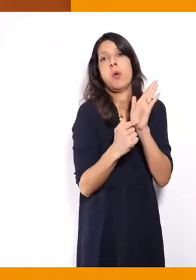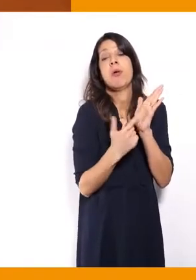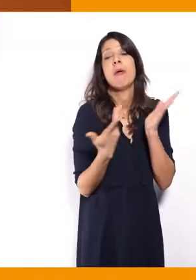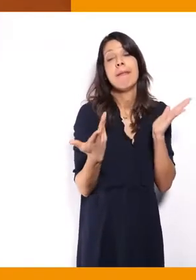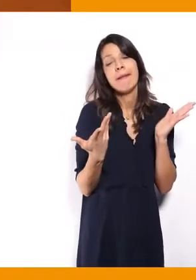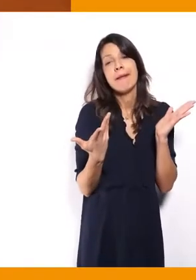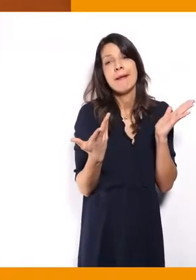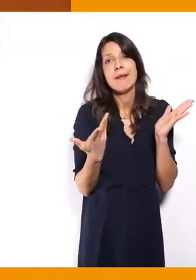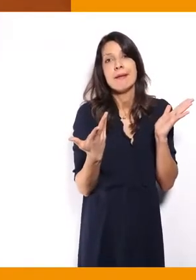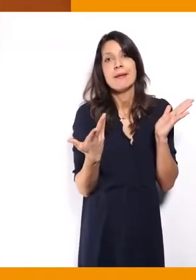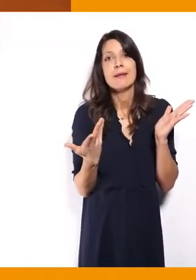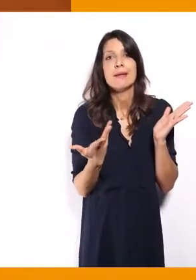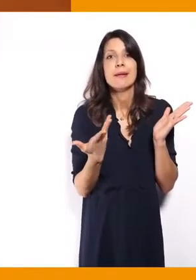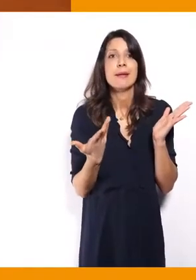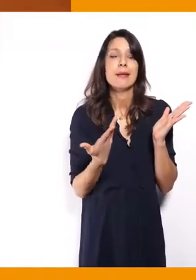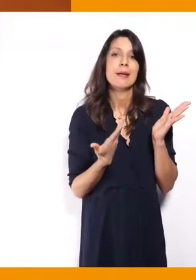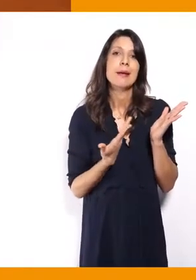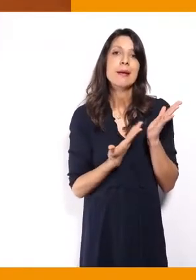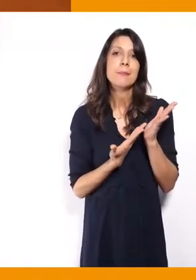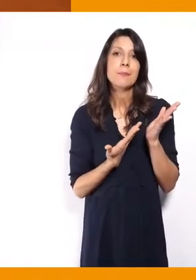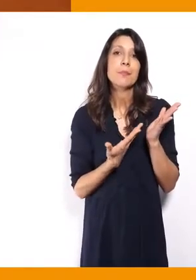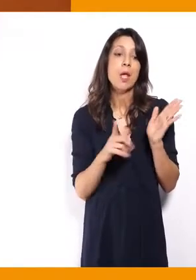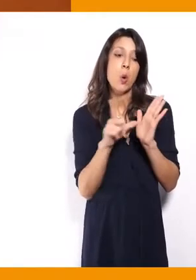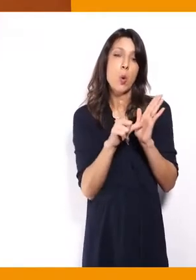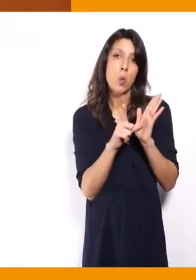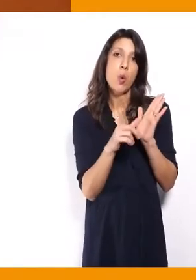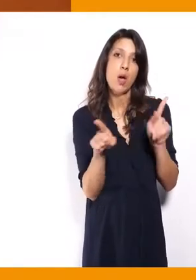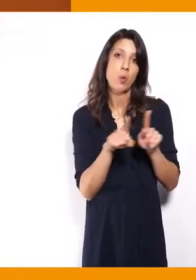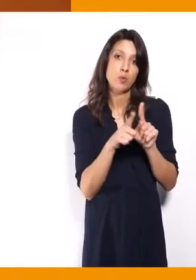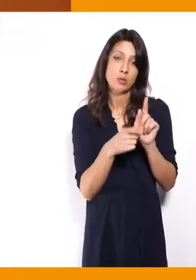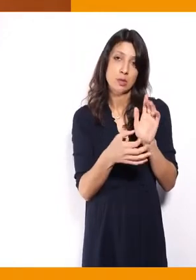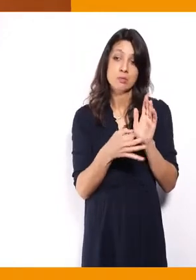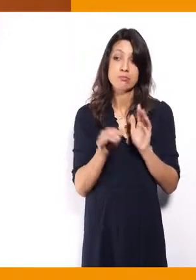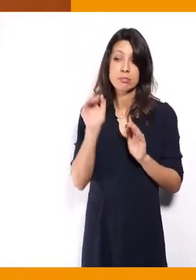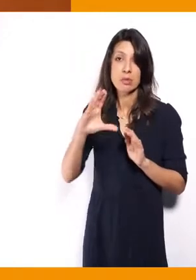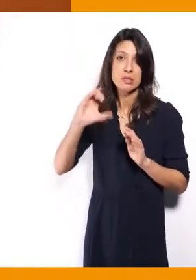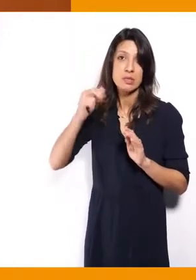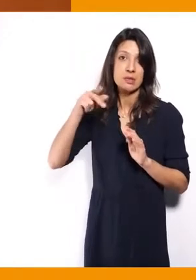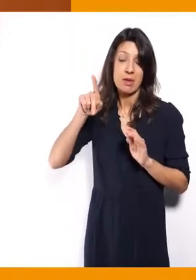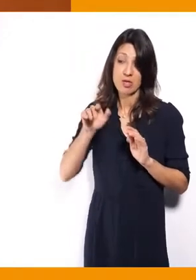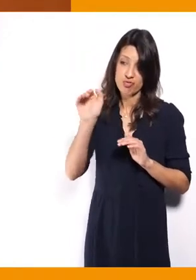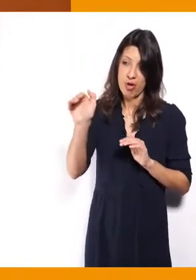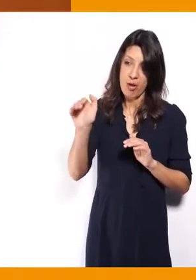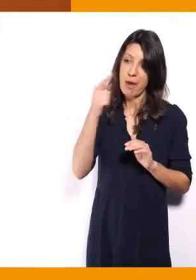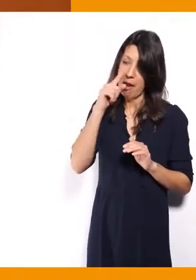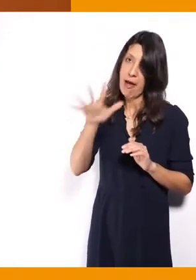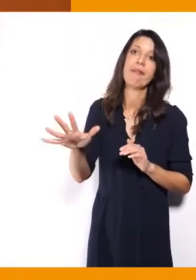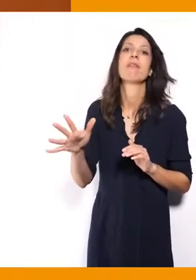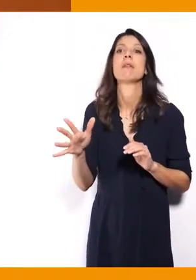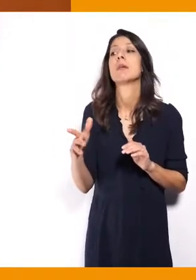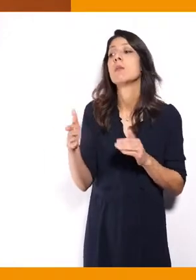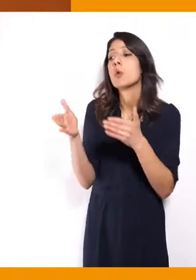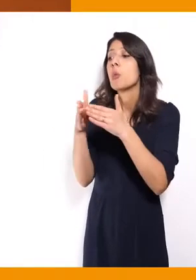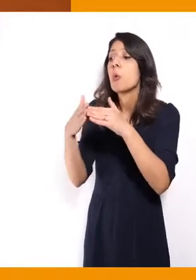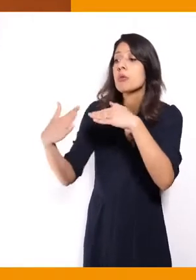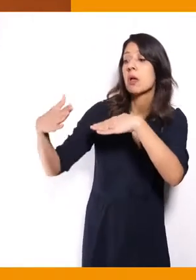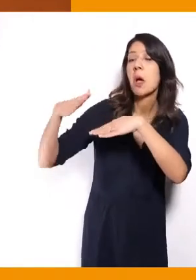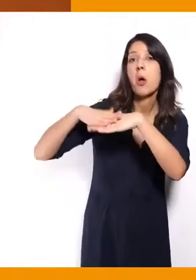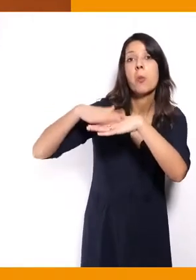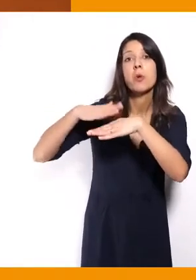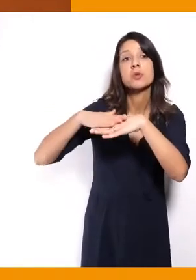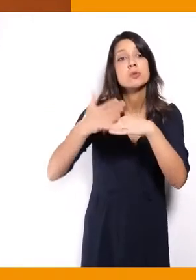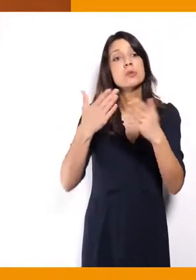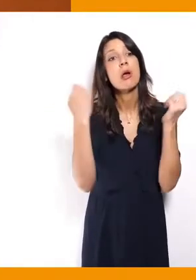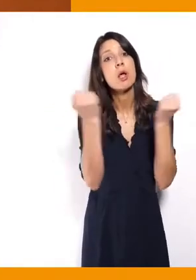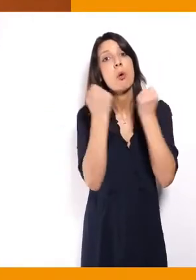et la même loi confie au CNTPH dans cette mission de diffuser des recommandations pour améliorer